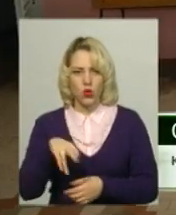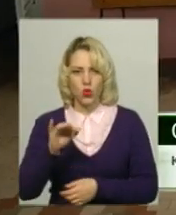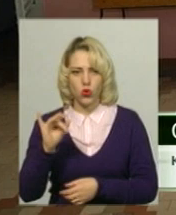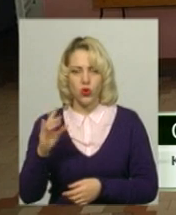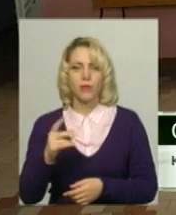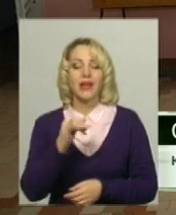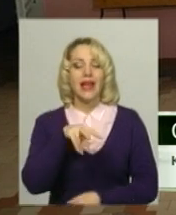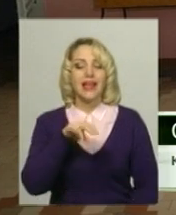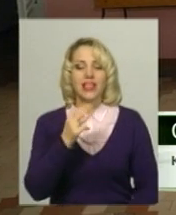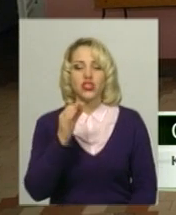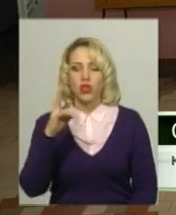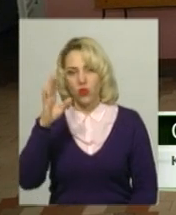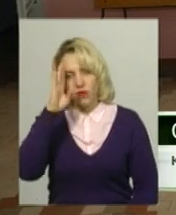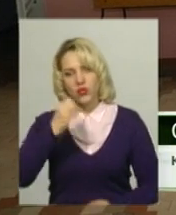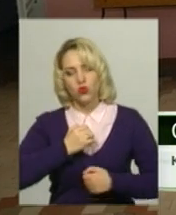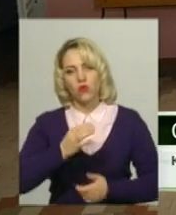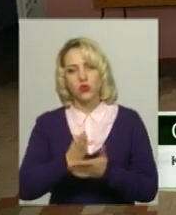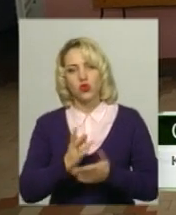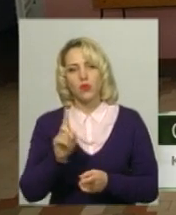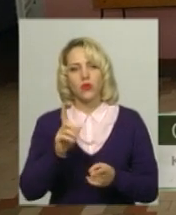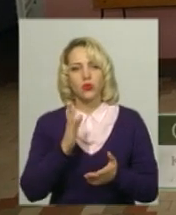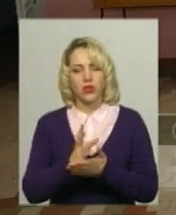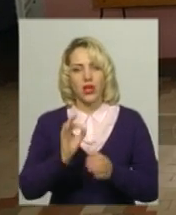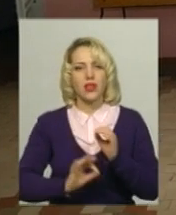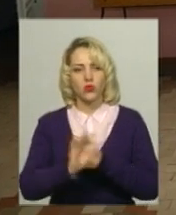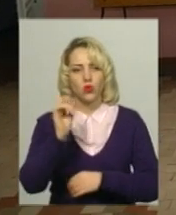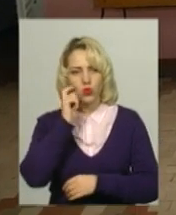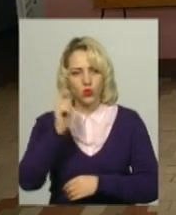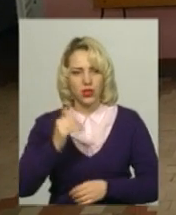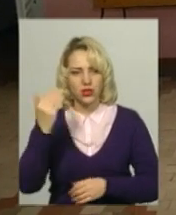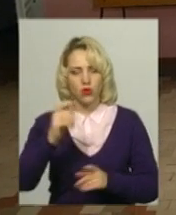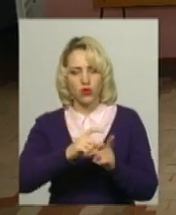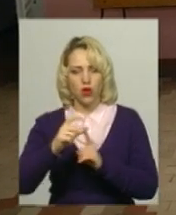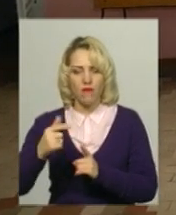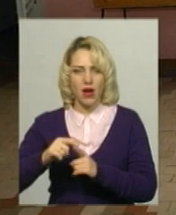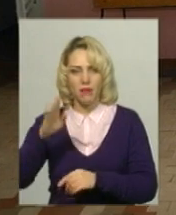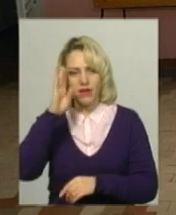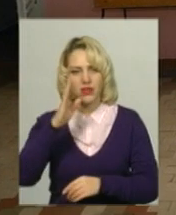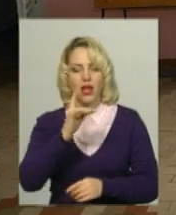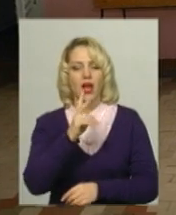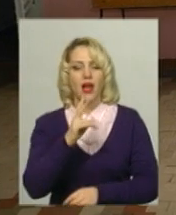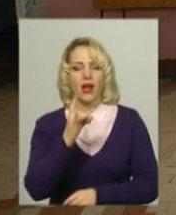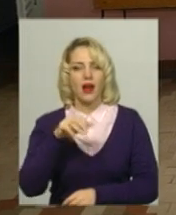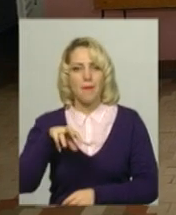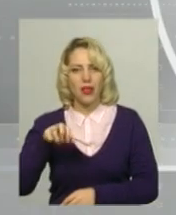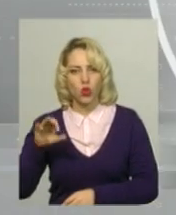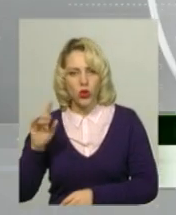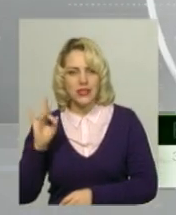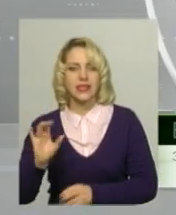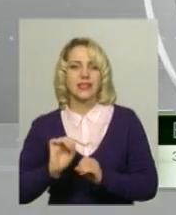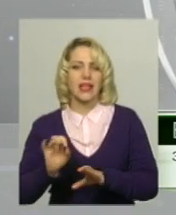Віктор Ліщенко, військовослужбовець, який зараз перебуває на сході України. За його словами, він і в Краматорську здає кров.